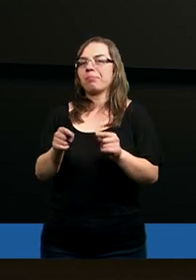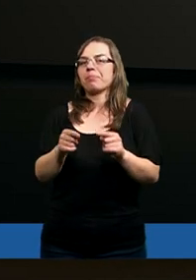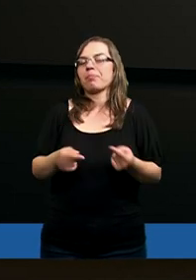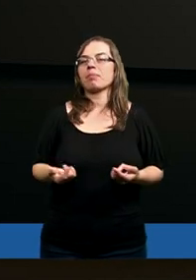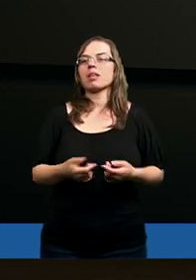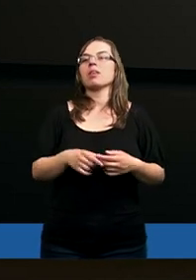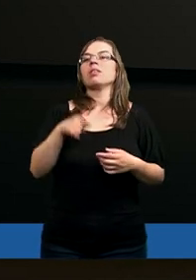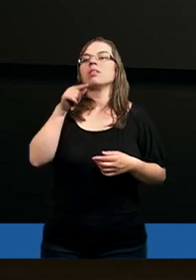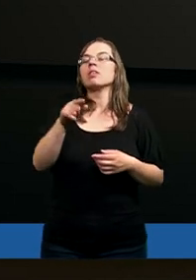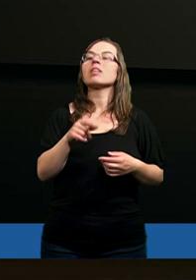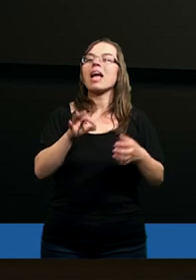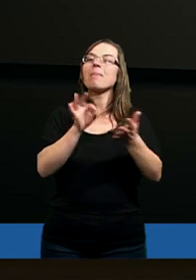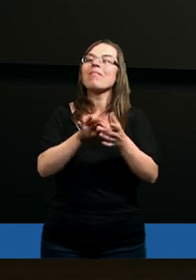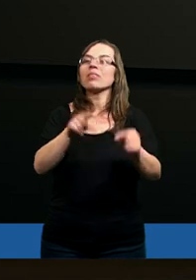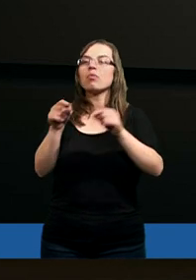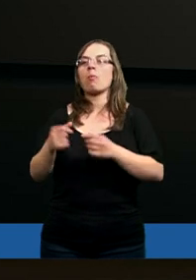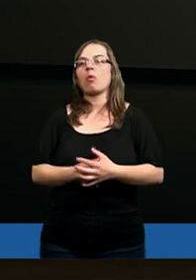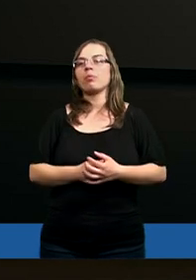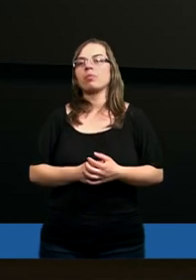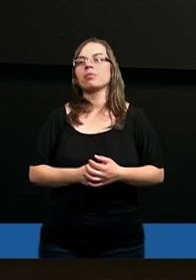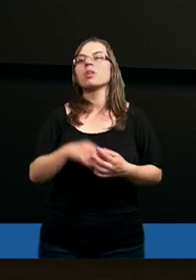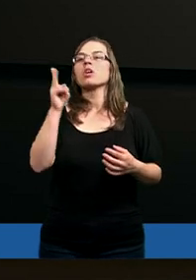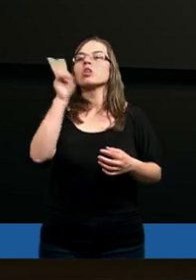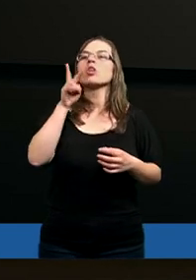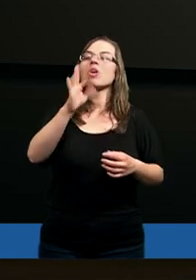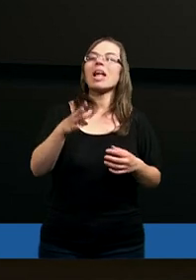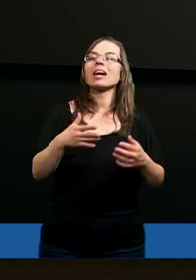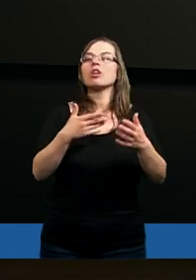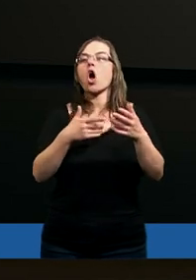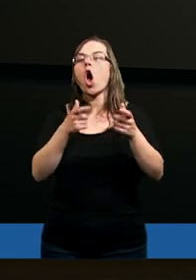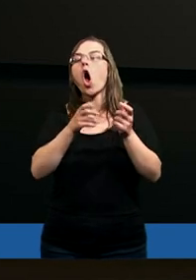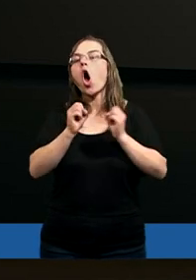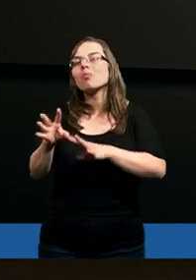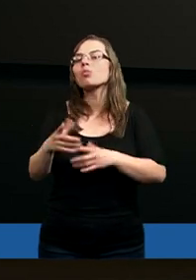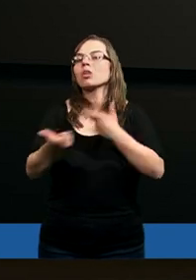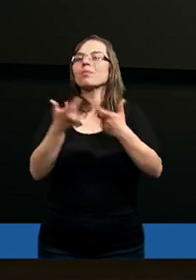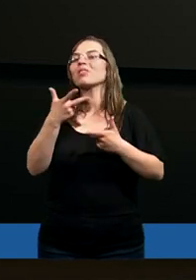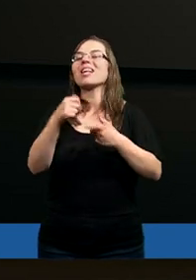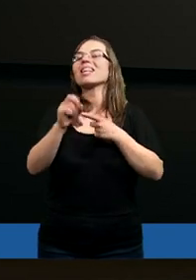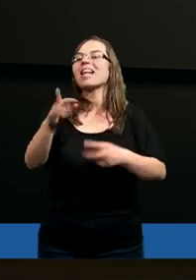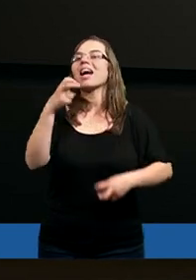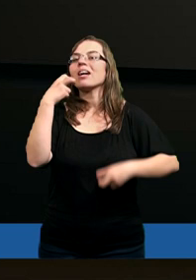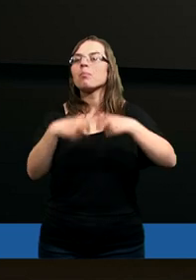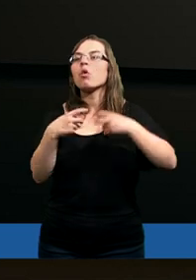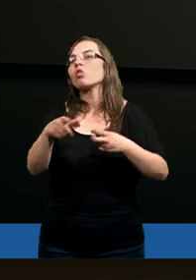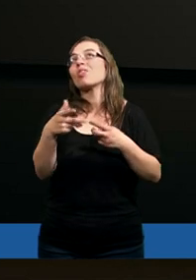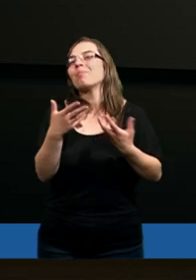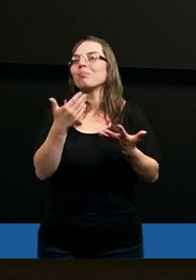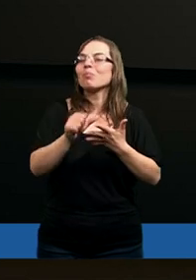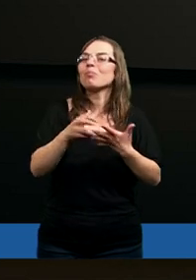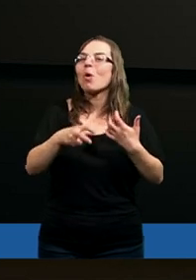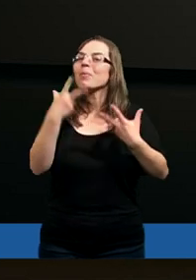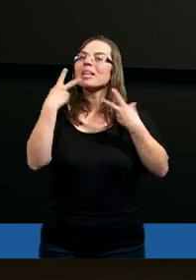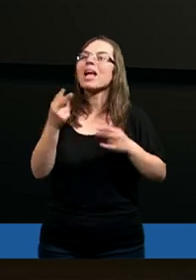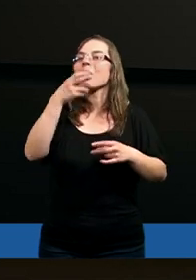Opuścili, bo nie było im tam wygodnie. To jest szczerze, ktoś opuszcza taką drogę, to nie jest taki problem, znaczy to jest problem,